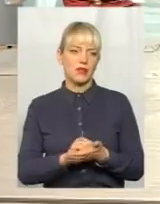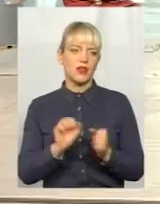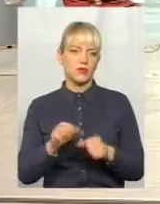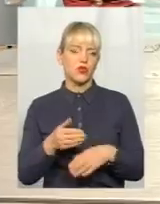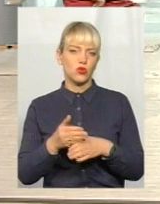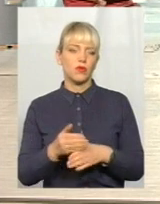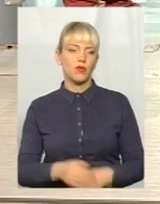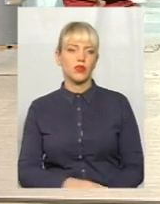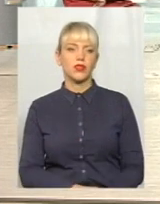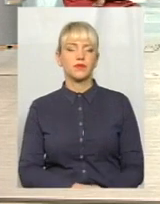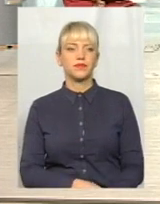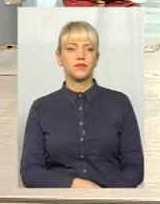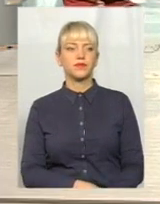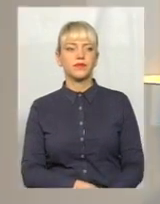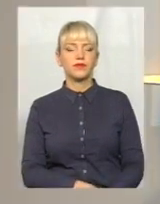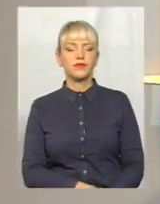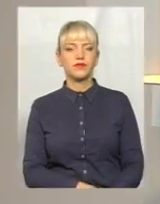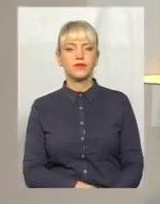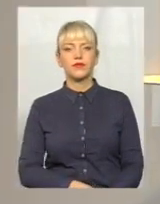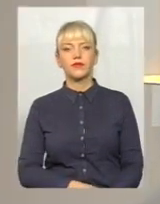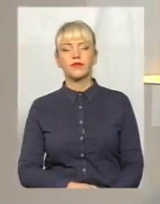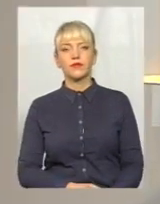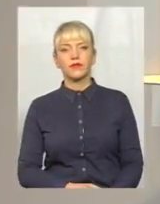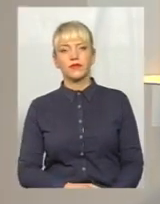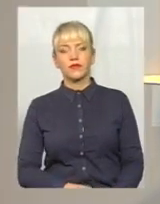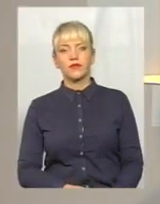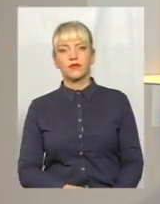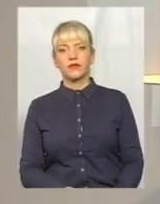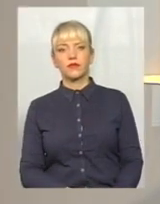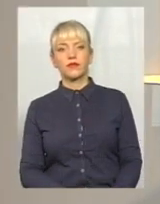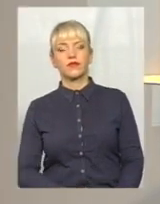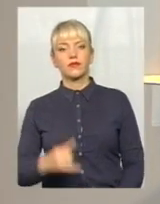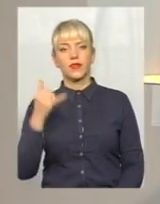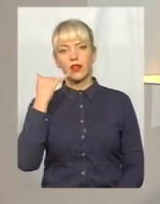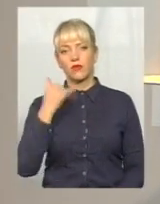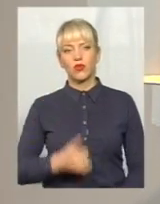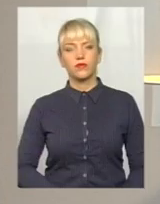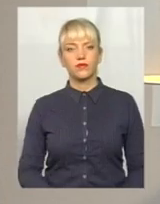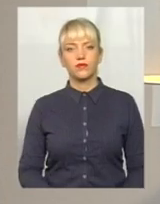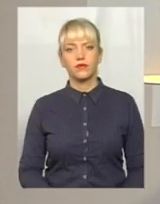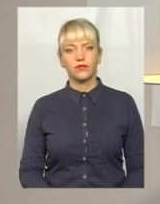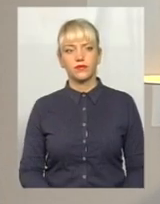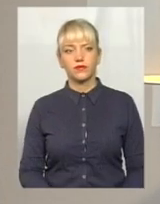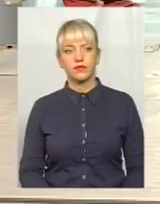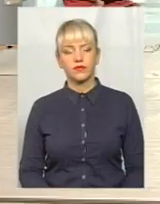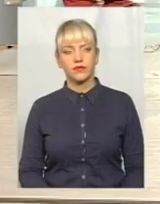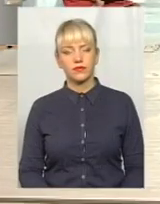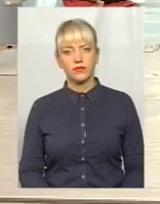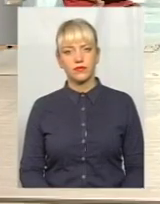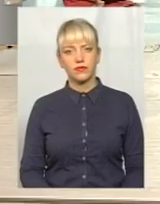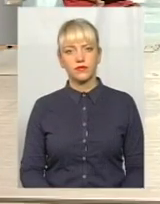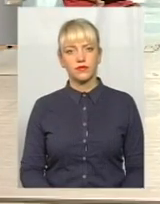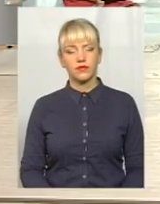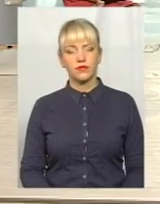допомогти. Дякую, шановні, в нас на зв'язку ще є глядач, давайте послухаємо. Добрий вечір, ми вас чуємо. Добрий вечір, говоріть.